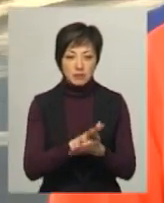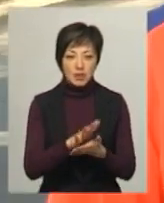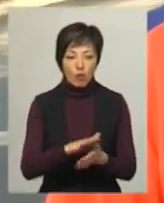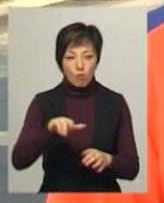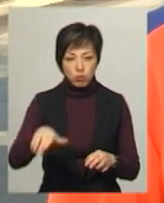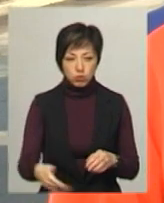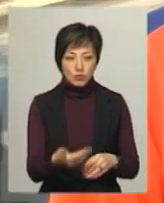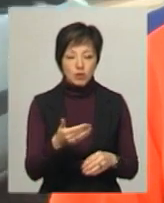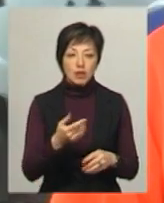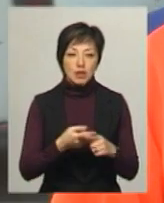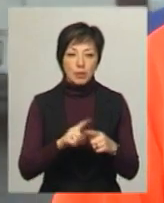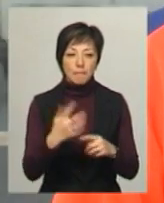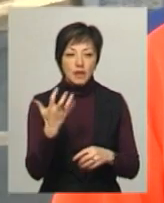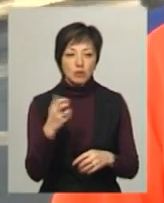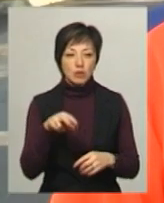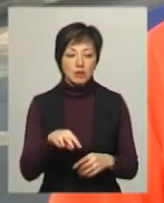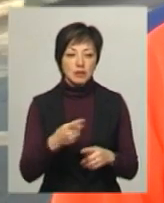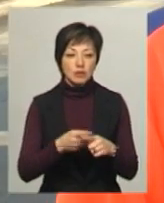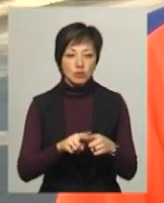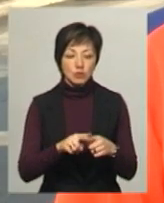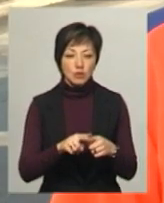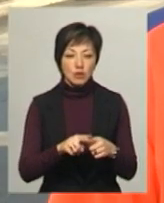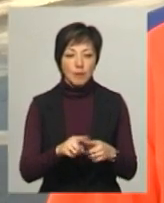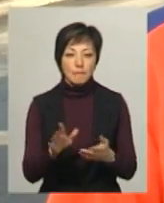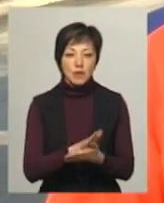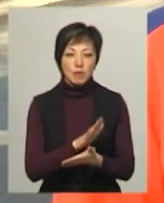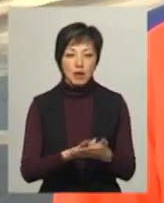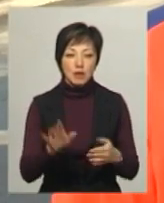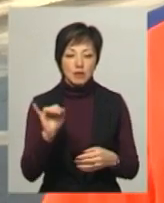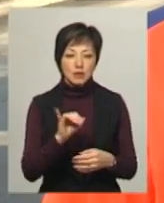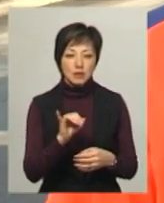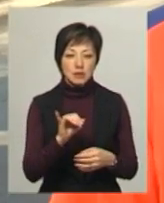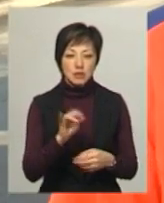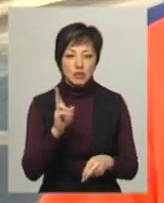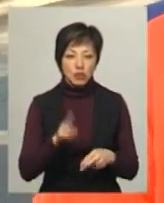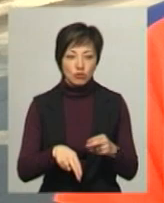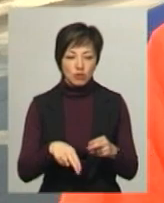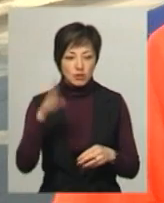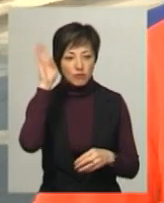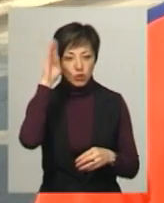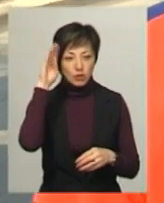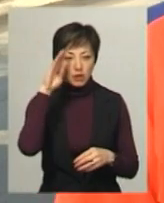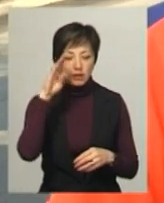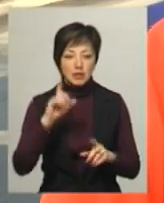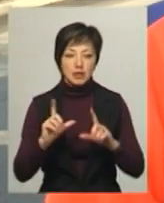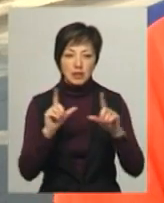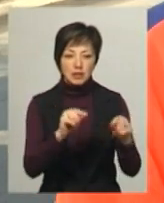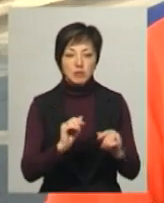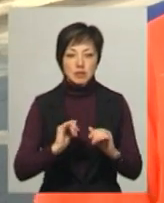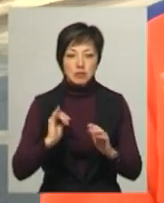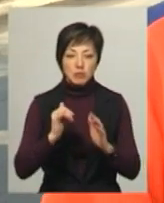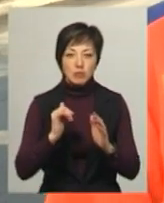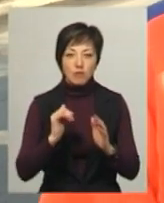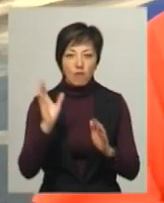Бункер води 500 літрів тут, то ми прибрали і закінчилася вода. Їдемо, заправляємо воду,